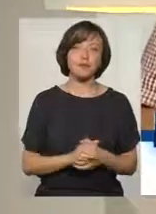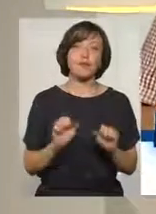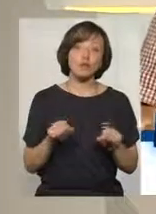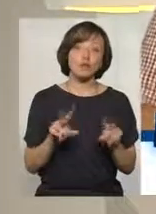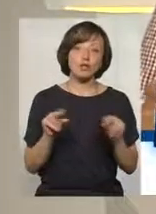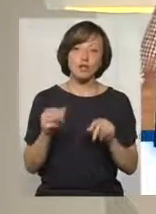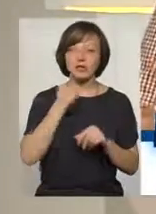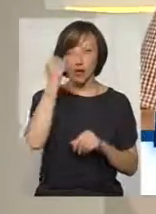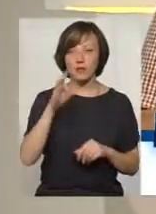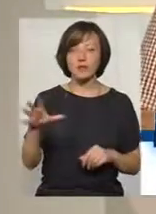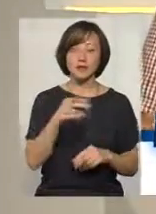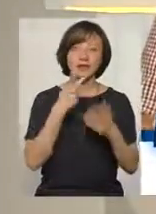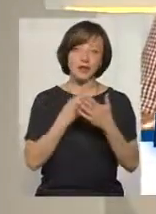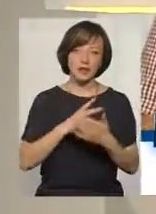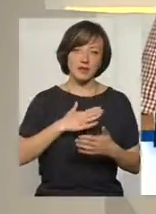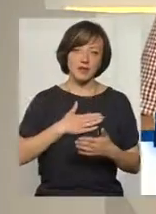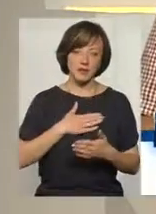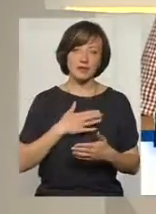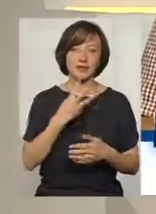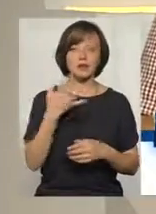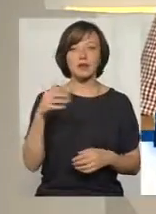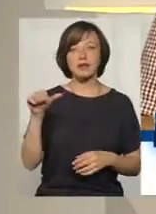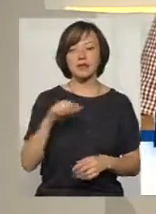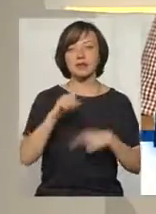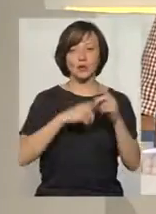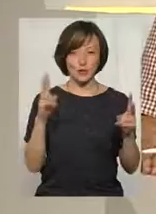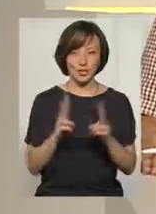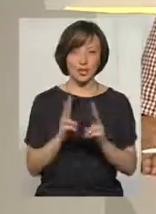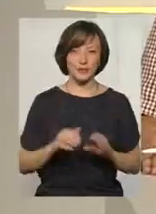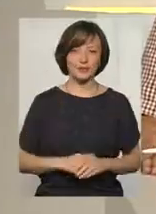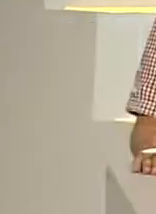щастя. Дякую всім, хто дивився, нас всі 35 хвилин. До зустрічі.